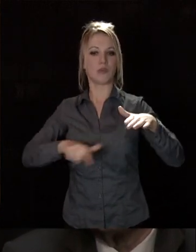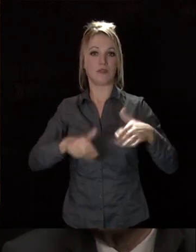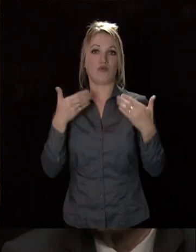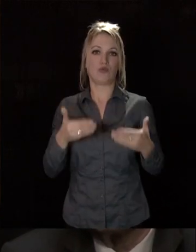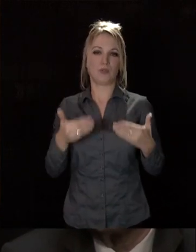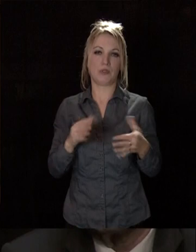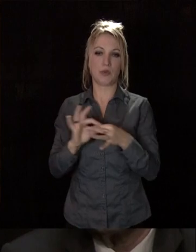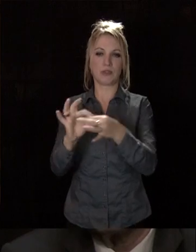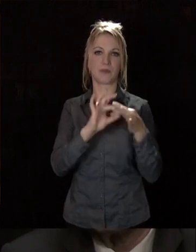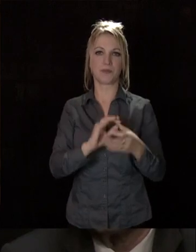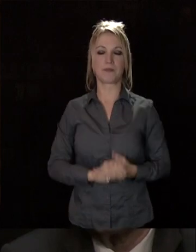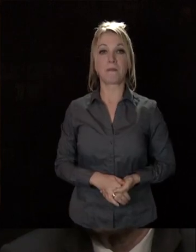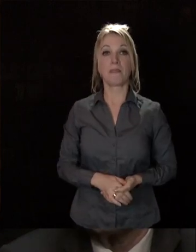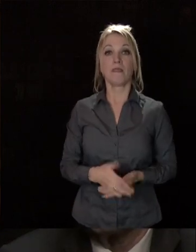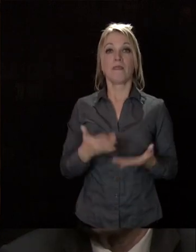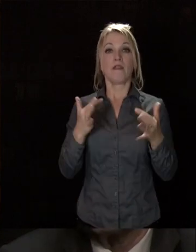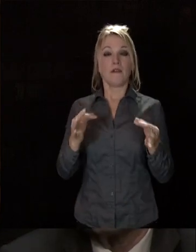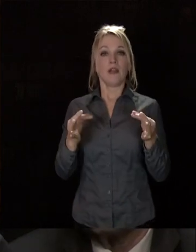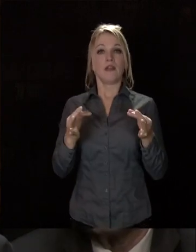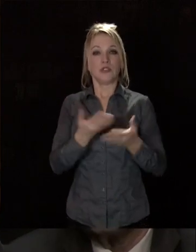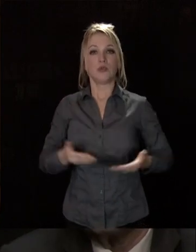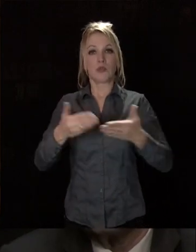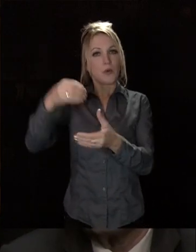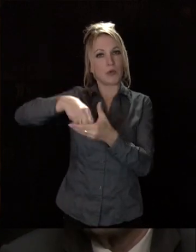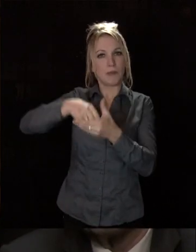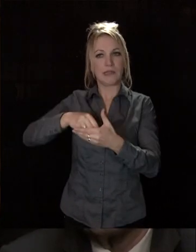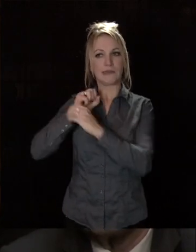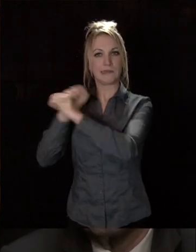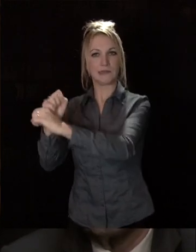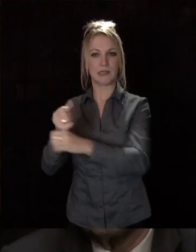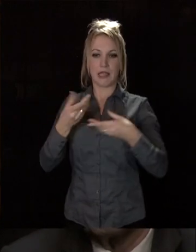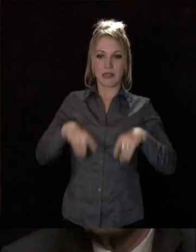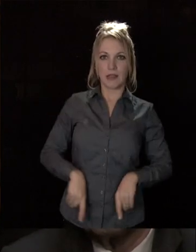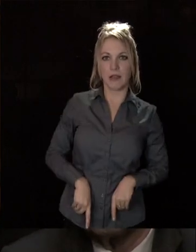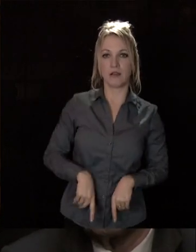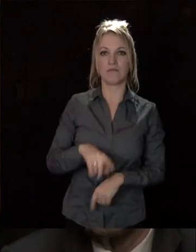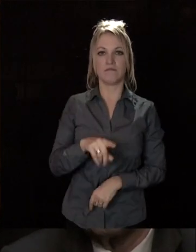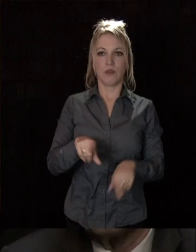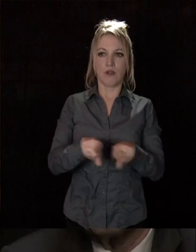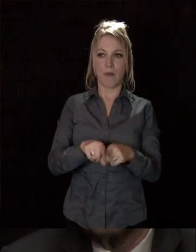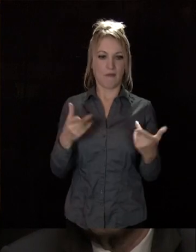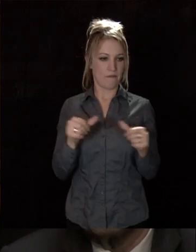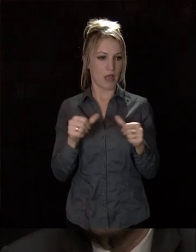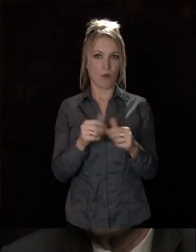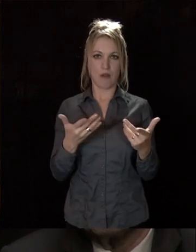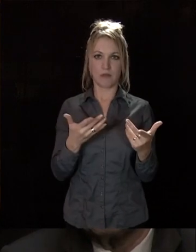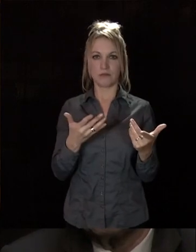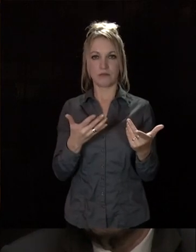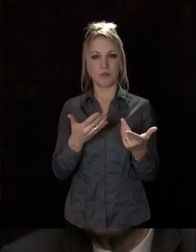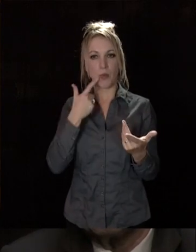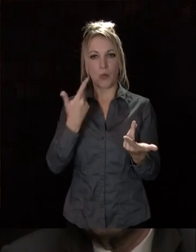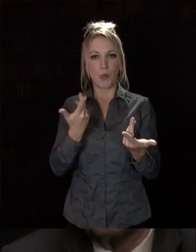Et pourtant, dans un cadre économique plus que contraint face à un État le plus souvent impuissant à contrer les effets